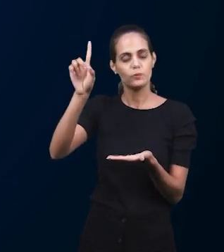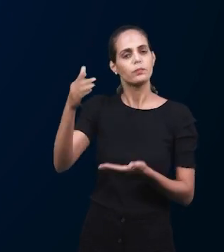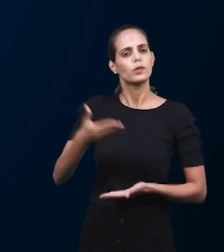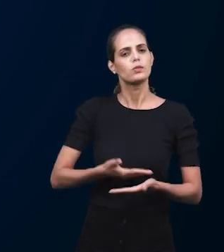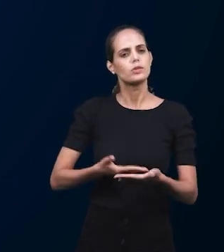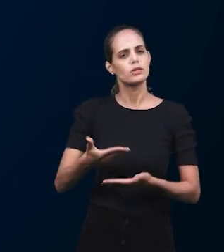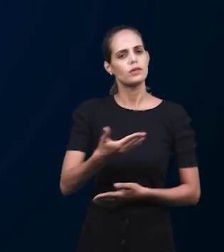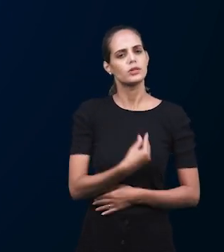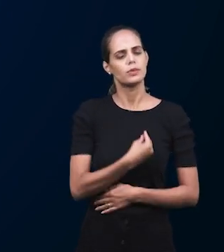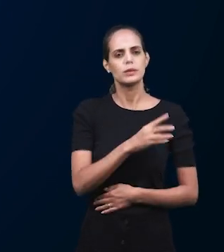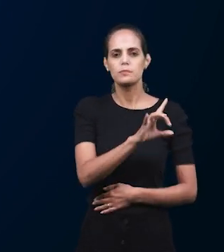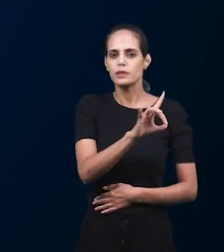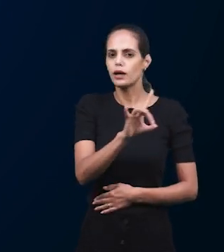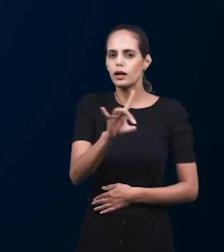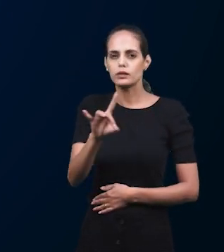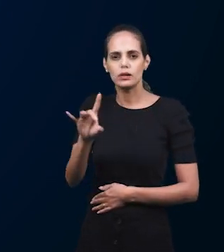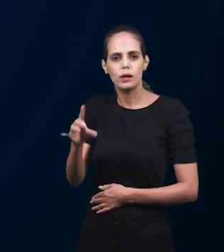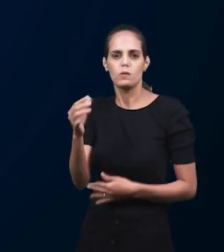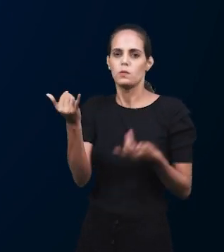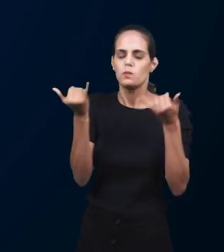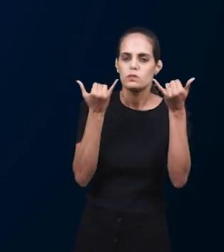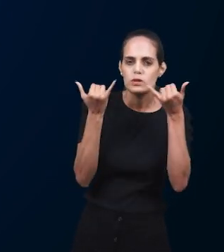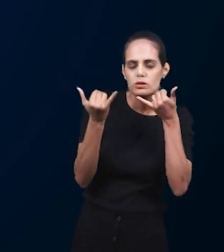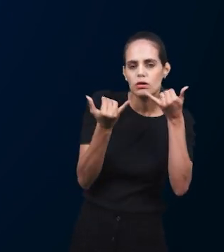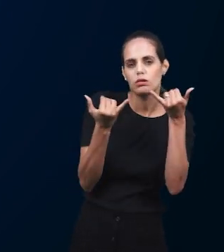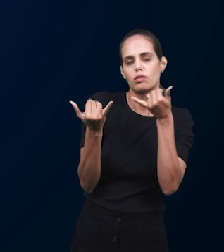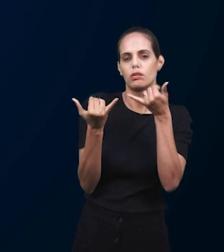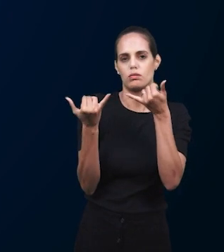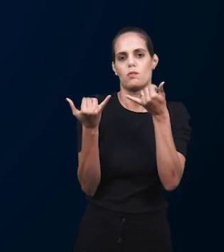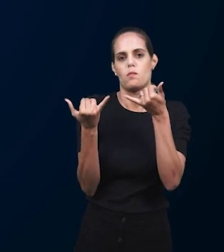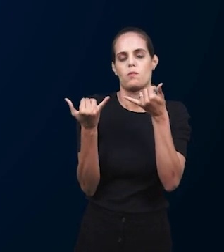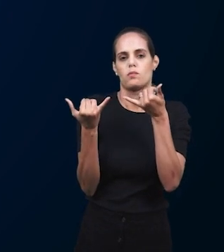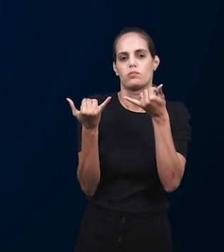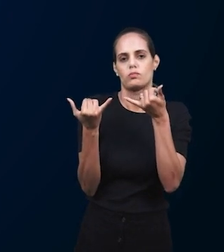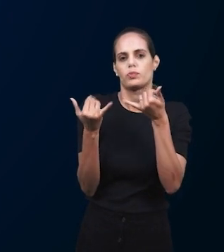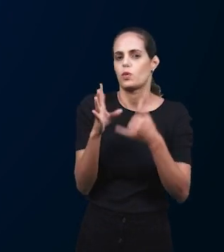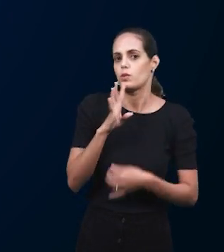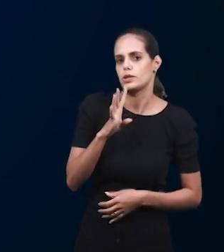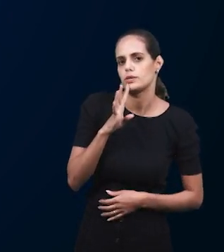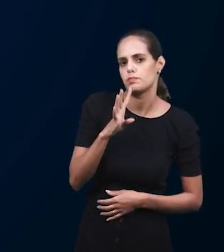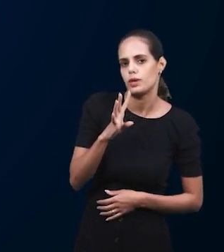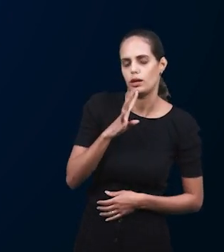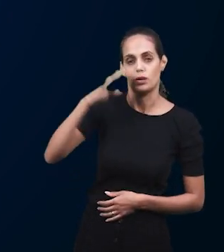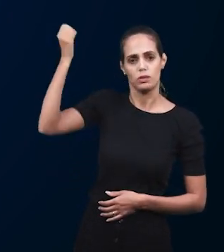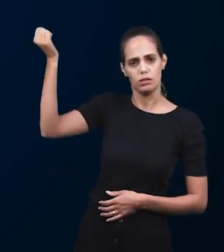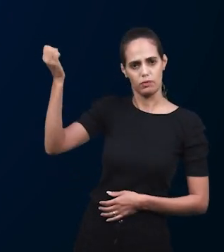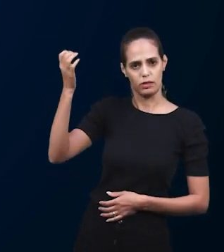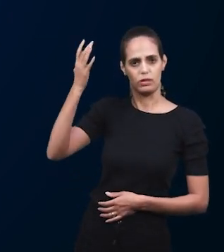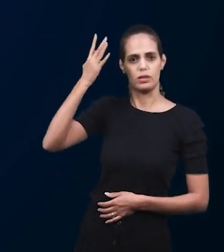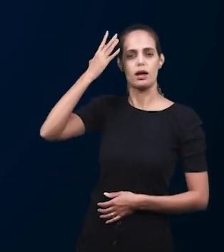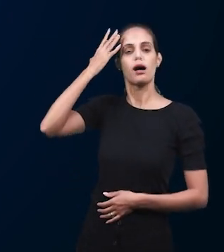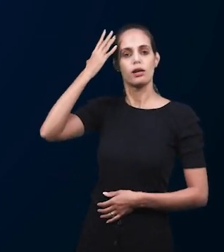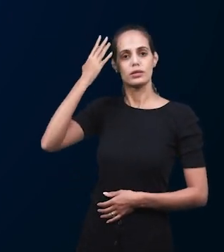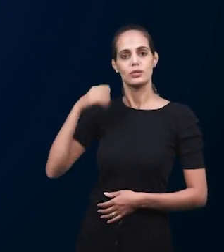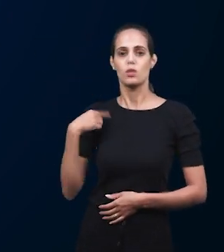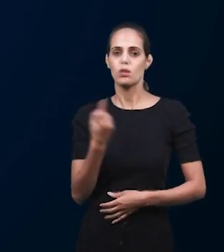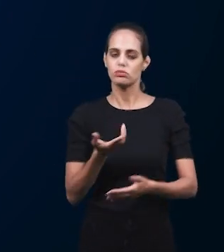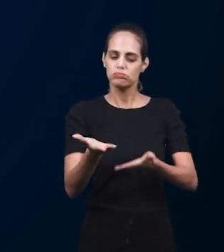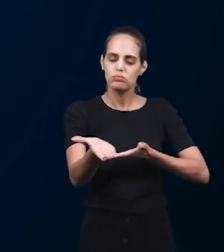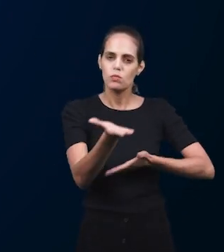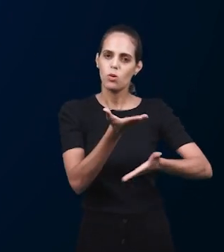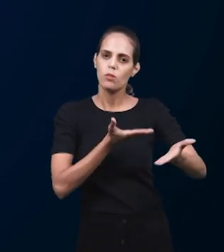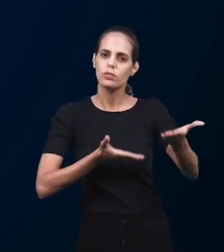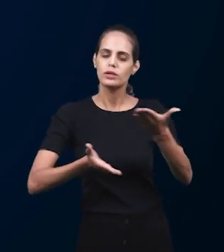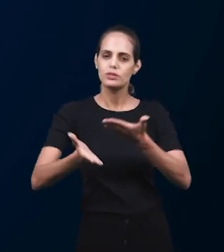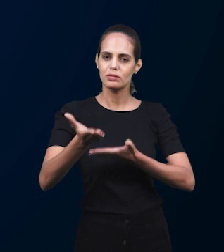познание, переживания, которые они имели, и мы делимся друг с другом этими свидетельствами, делимся нашим пониманием, это